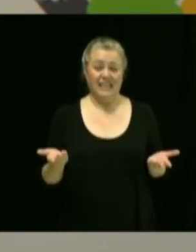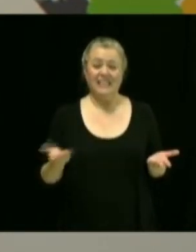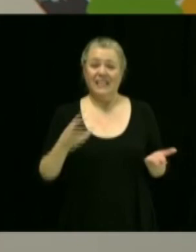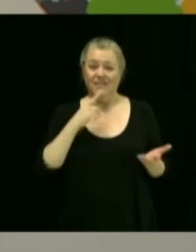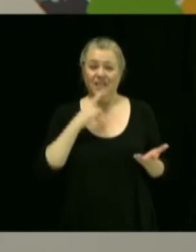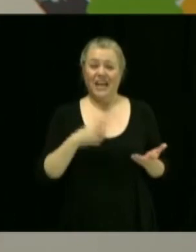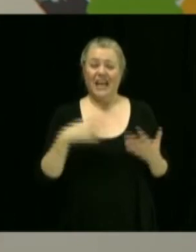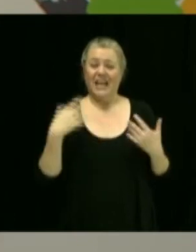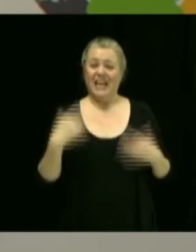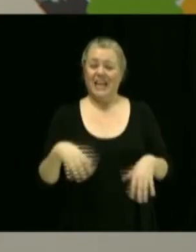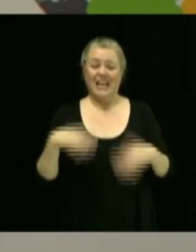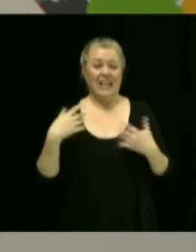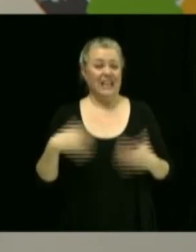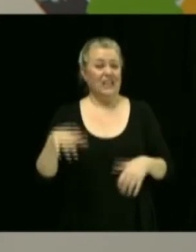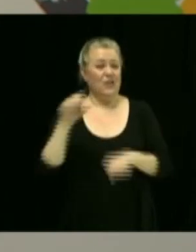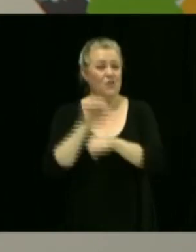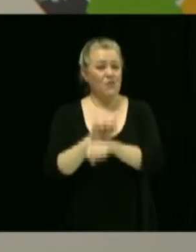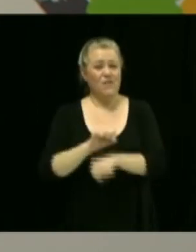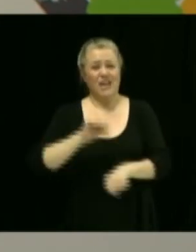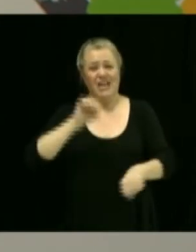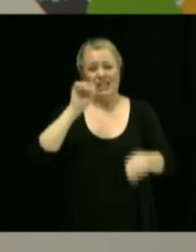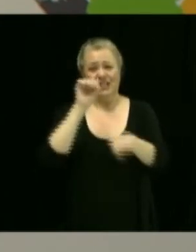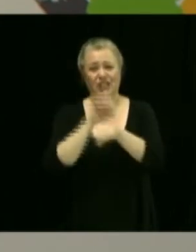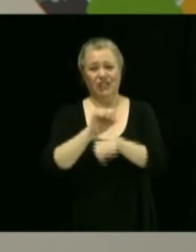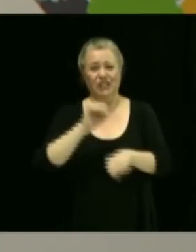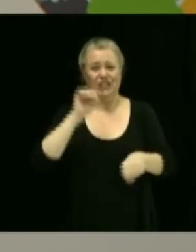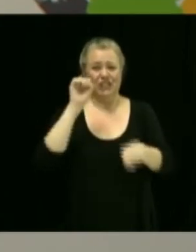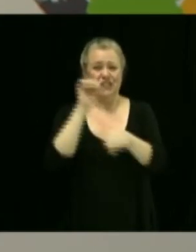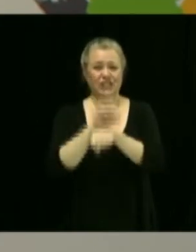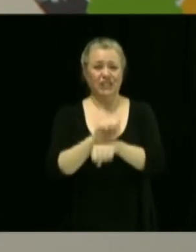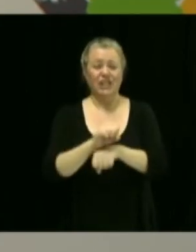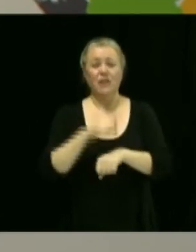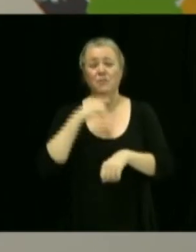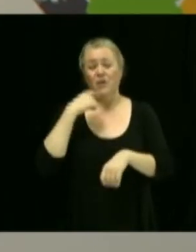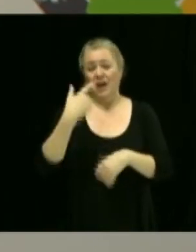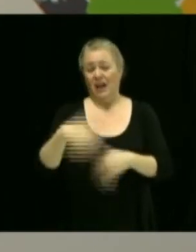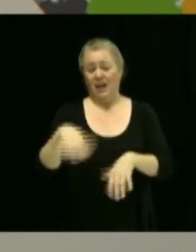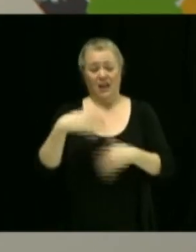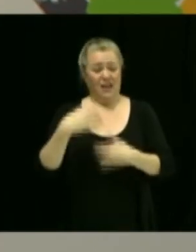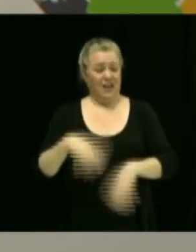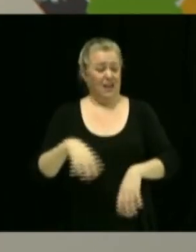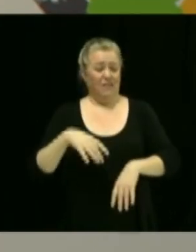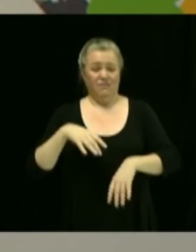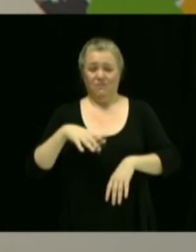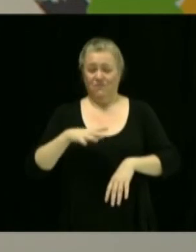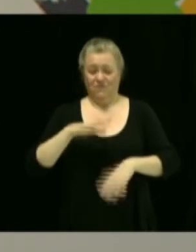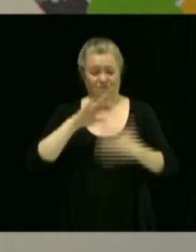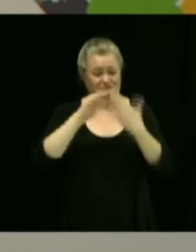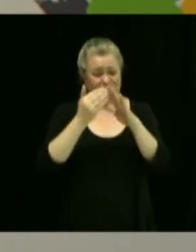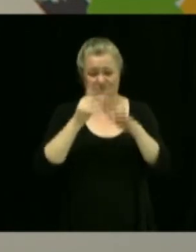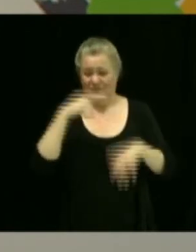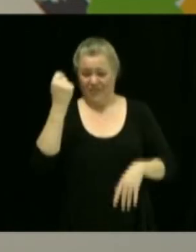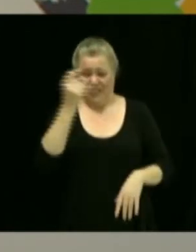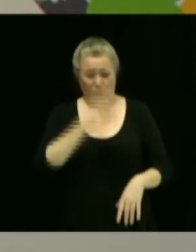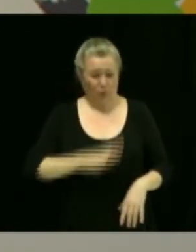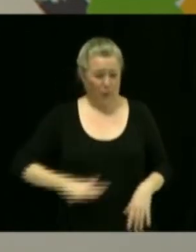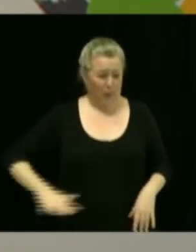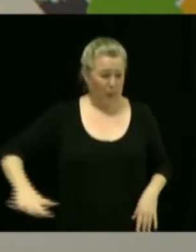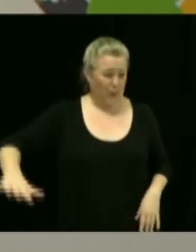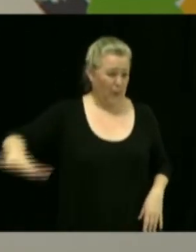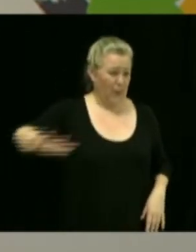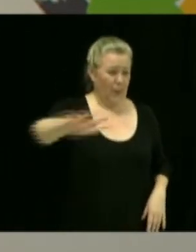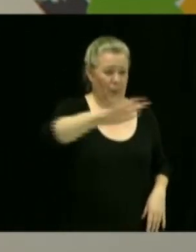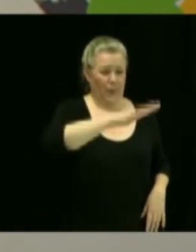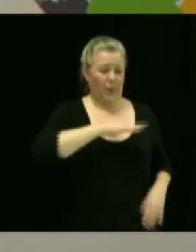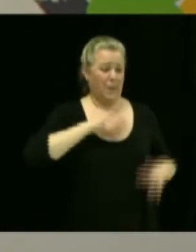acharnement incroyable dans le sens que j'ai fait le tour de la map de Victoriaville. J'ai parlé à plusieurs